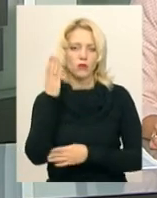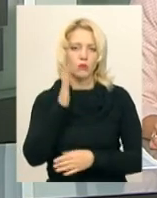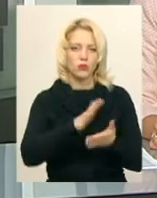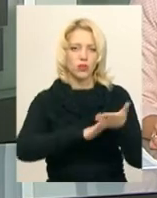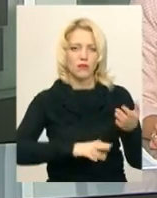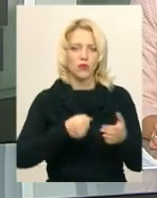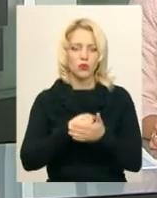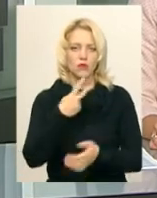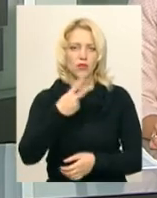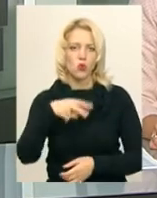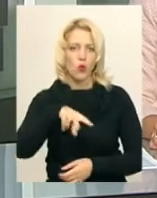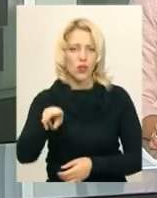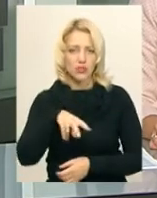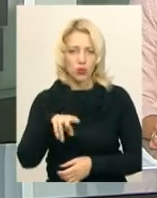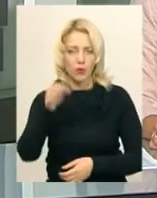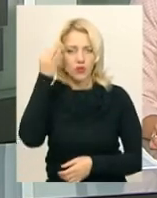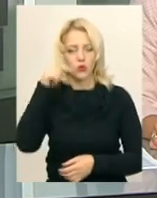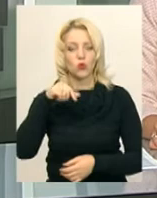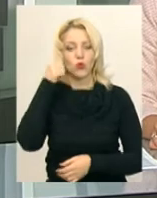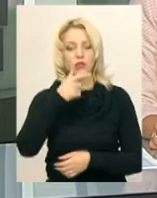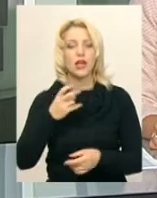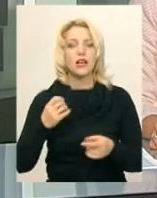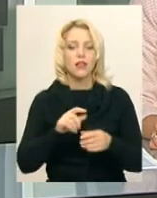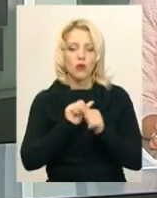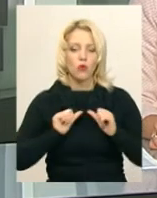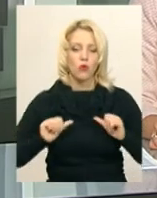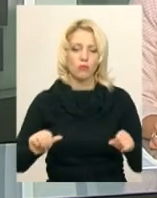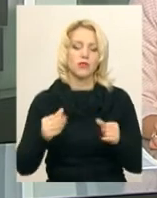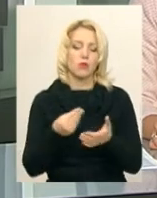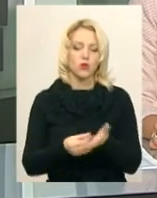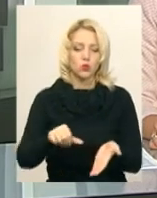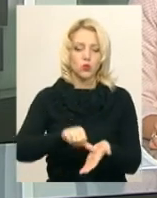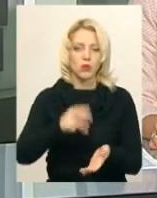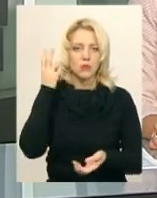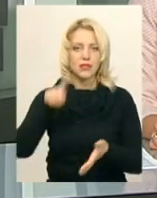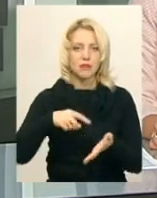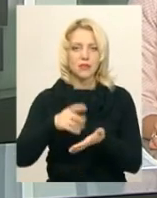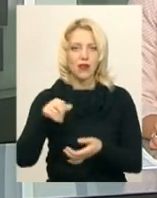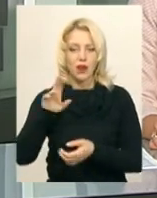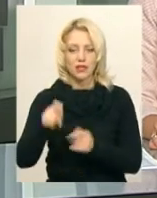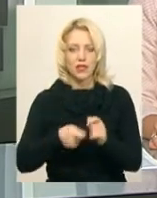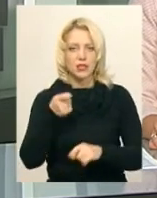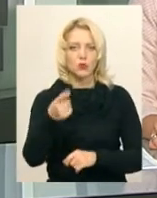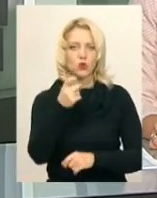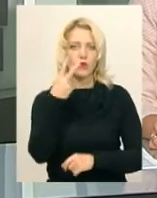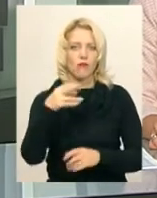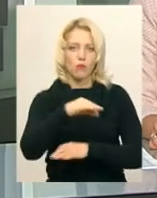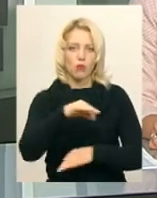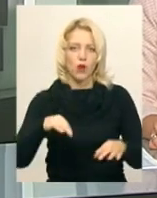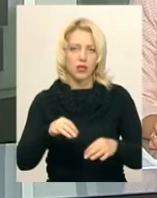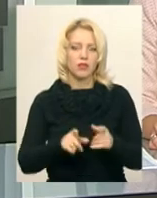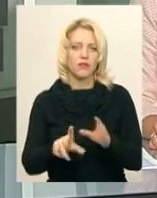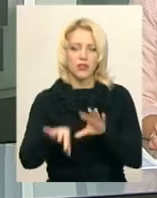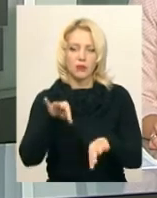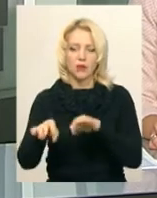22 листопада. Нагадаю, цьогоріч на комісії бюджету участі в Хмельницькій міській раді із поданих 102 проєктів відібрали